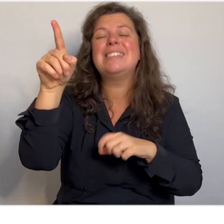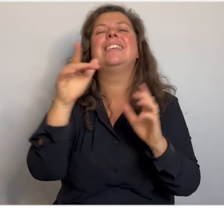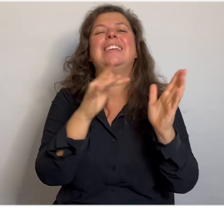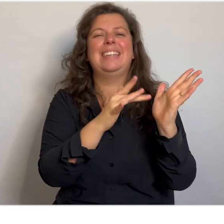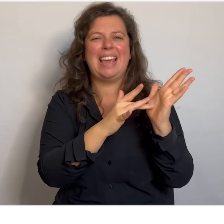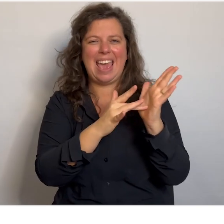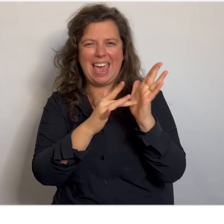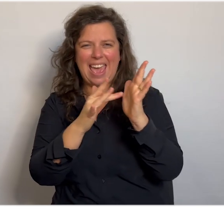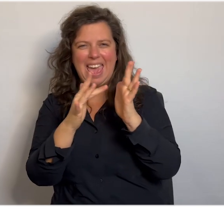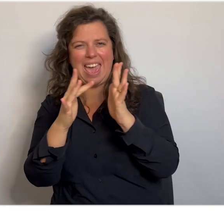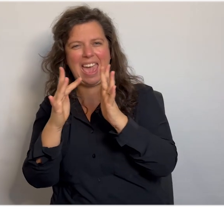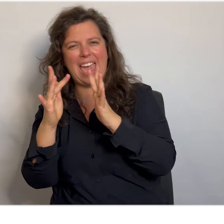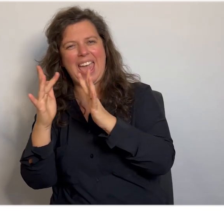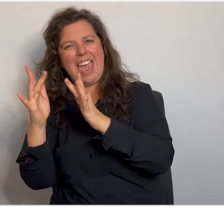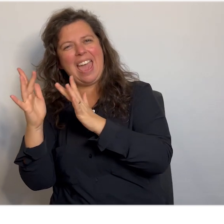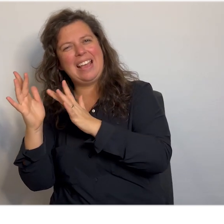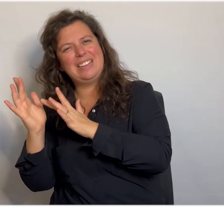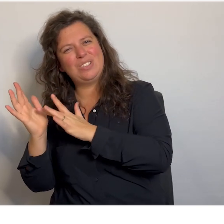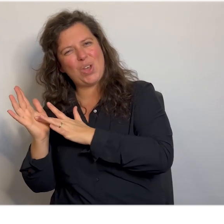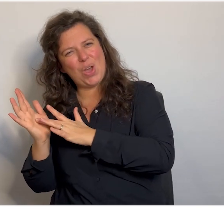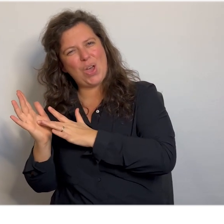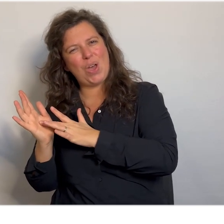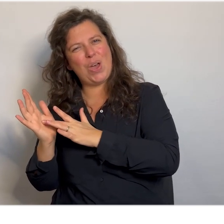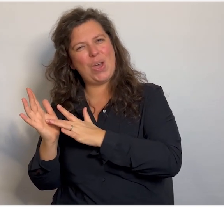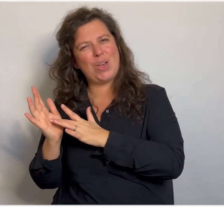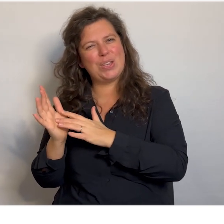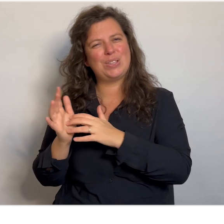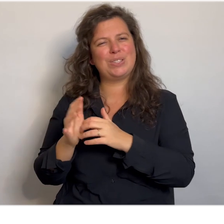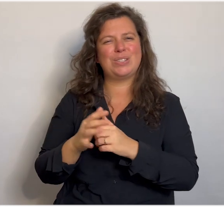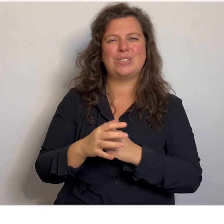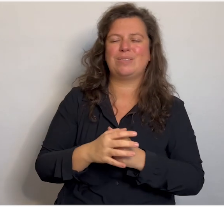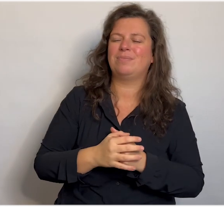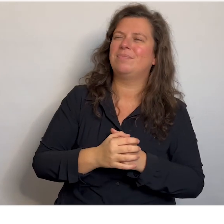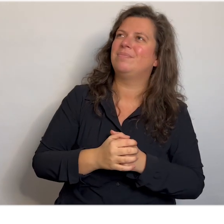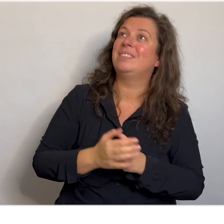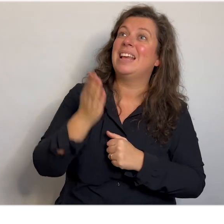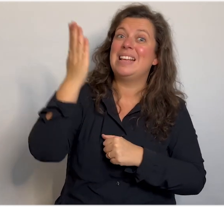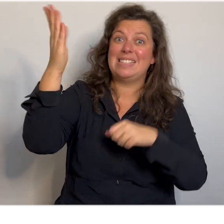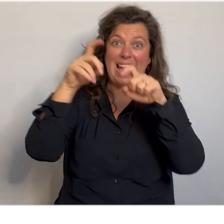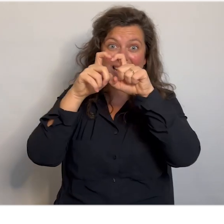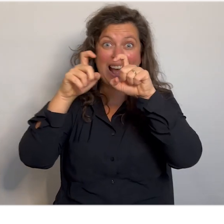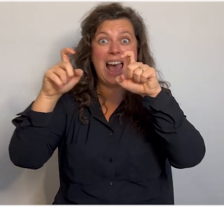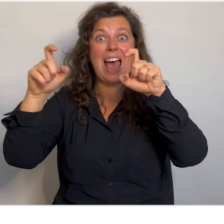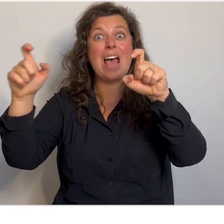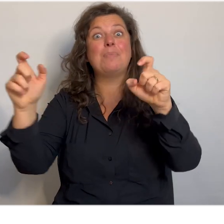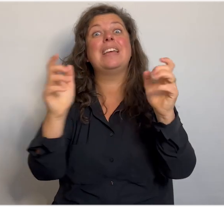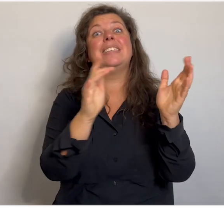Jezus, Zijn naam is